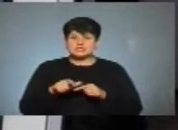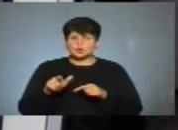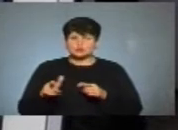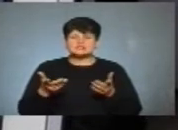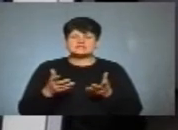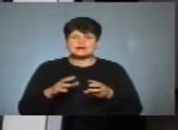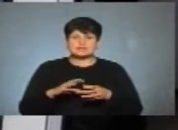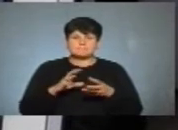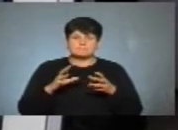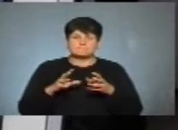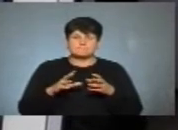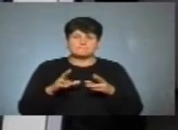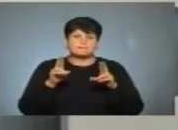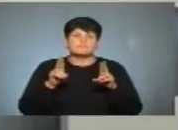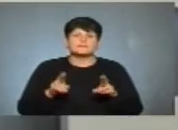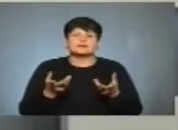принципом вони відбиралися?